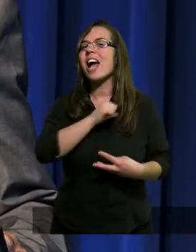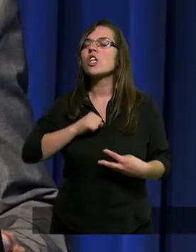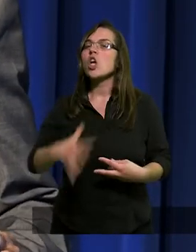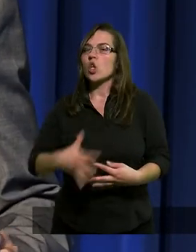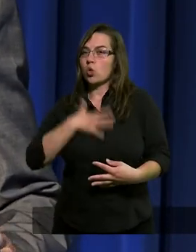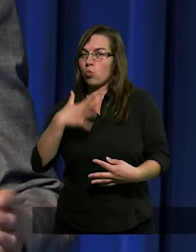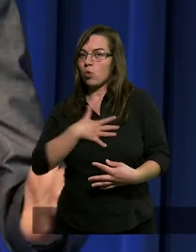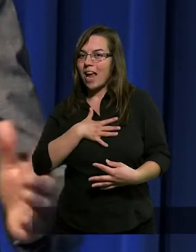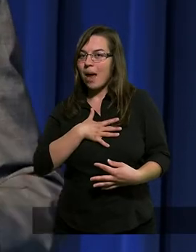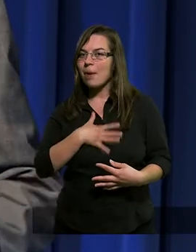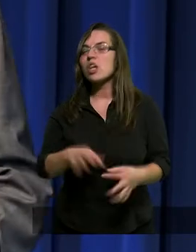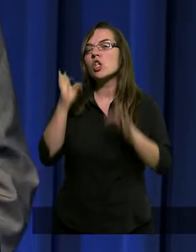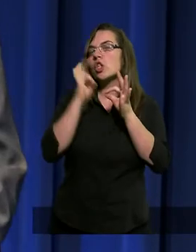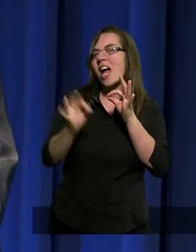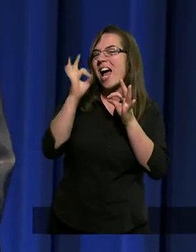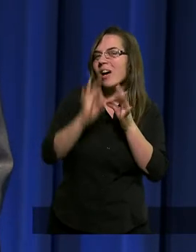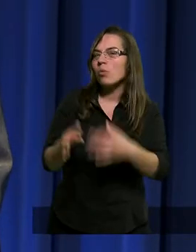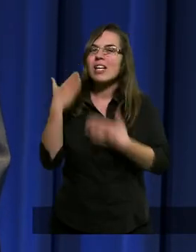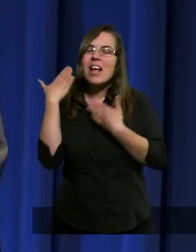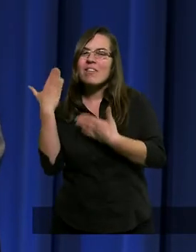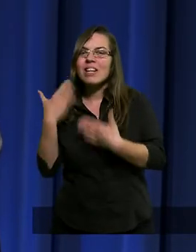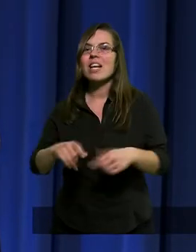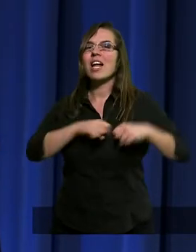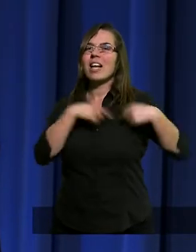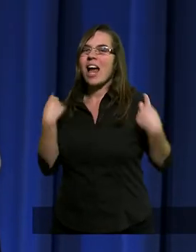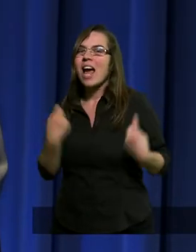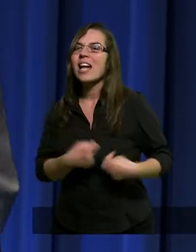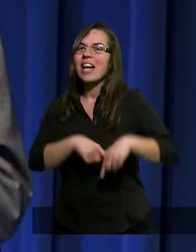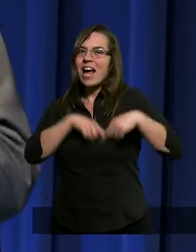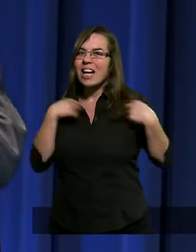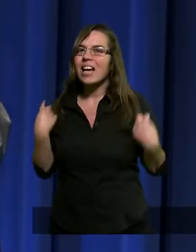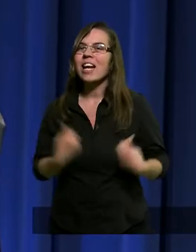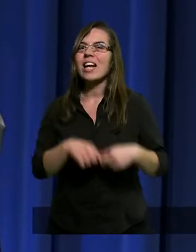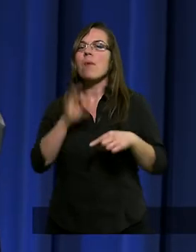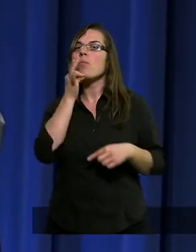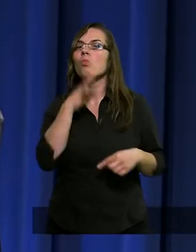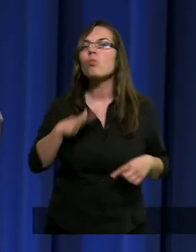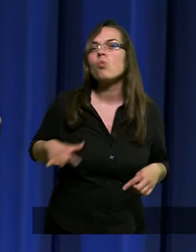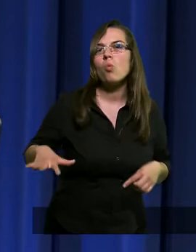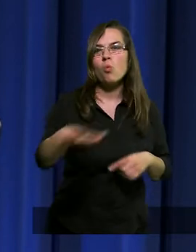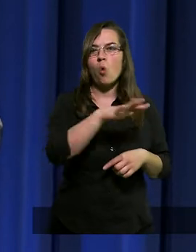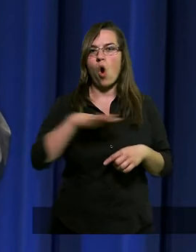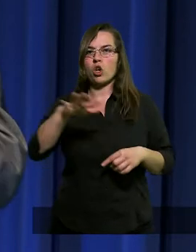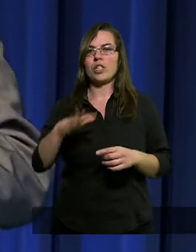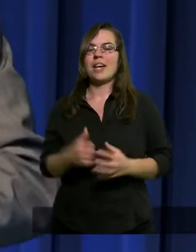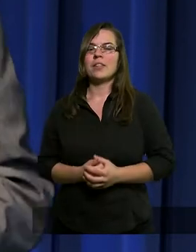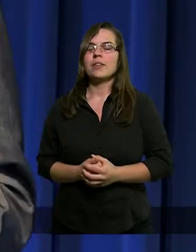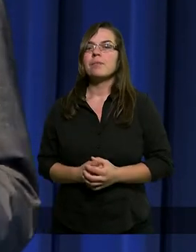się czujemy. A szczególnie witam serdecznie, serdecznie młodzież.